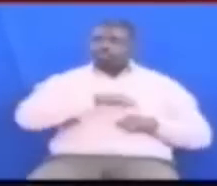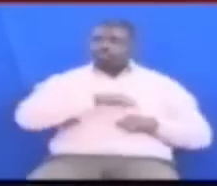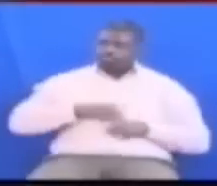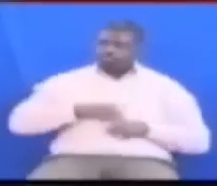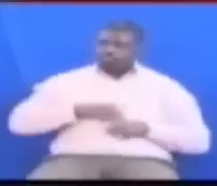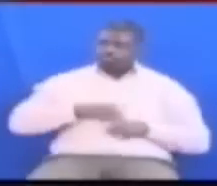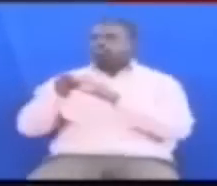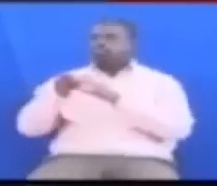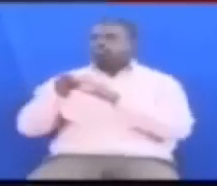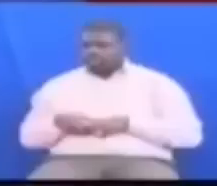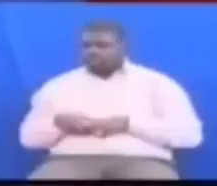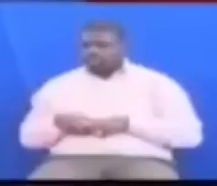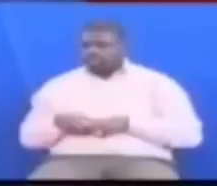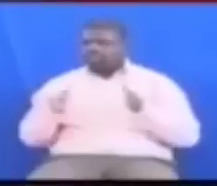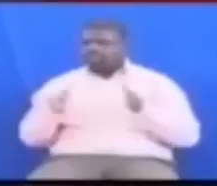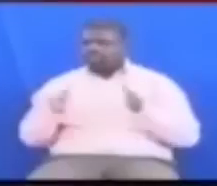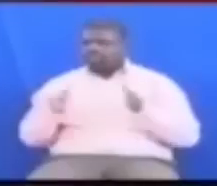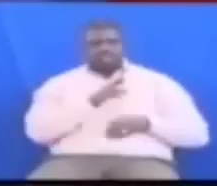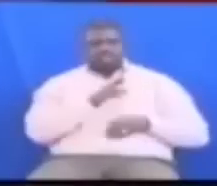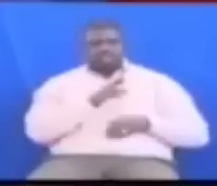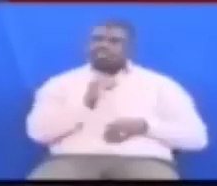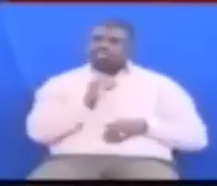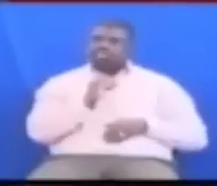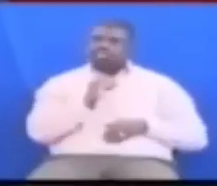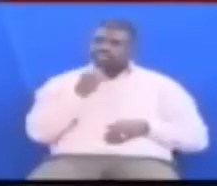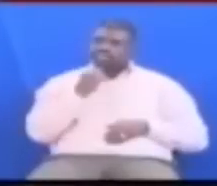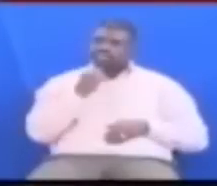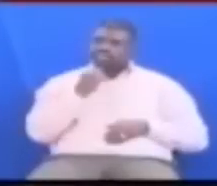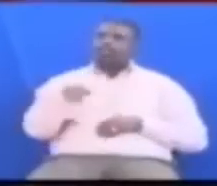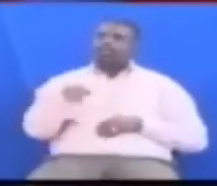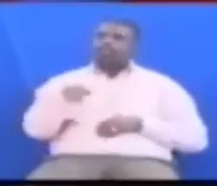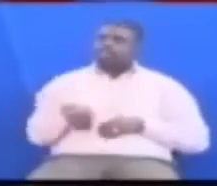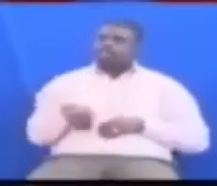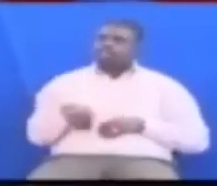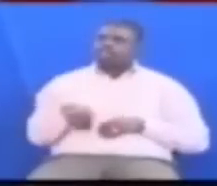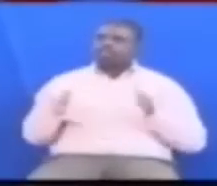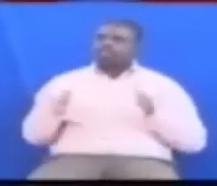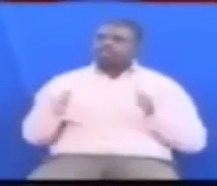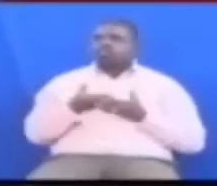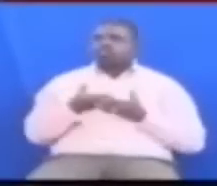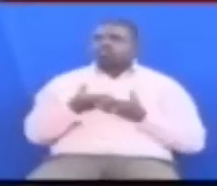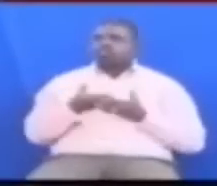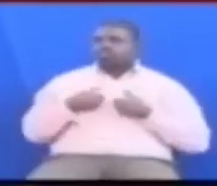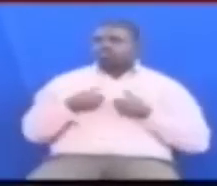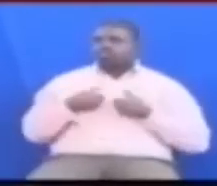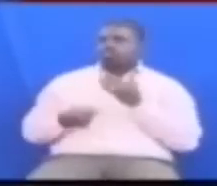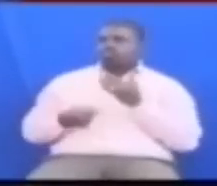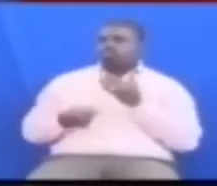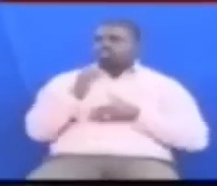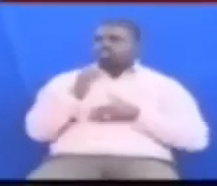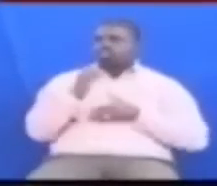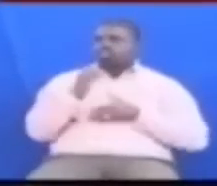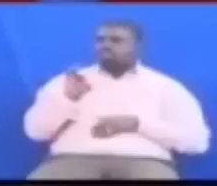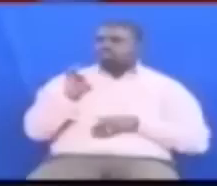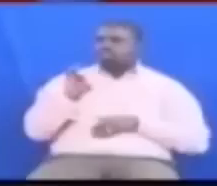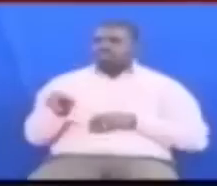mbunge Lazima upewe na fasi Arasia anautoka mtolamdini Anamnima na fasi Mbaftaha eti Kwa sababu Hame tokea chango chano nchikafu